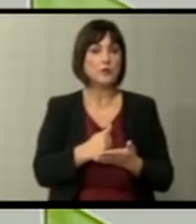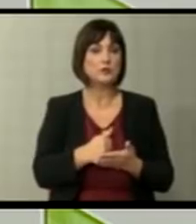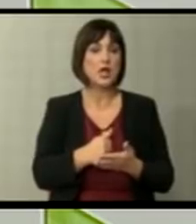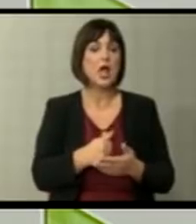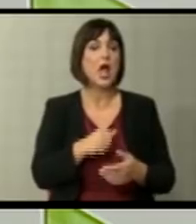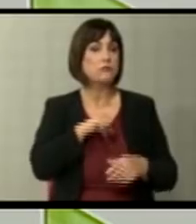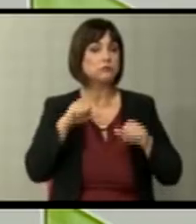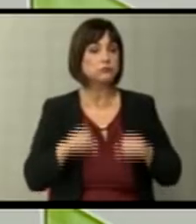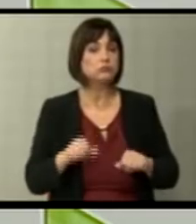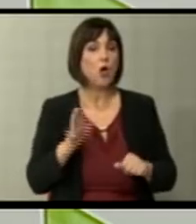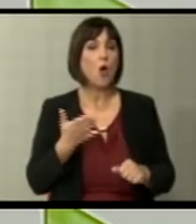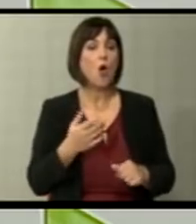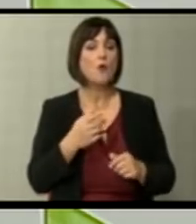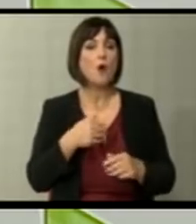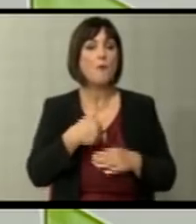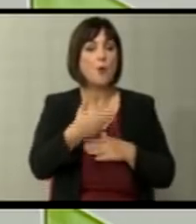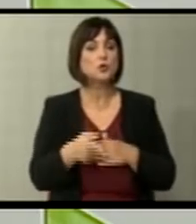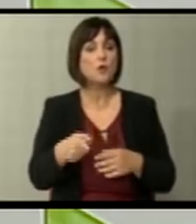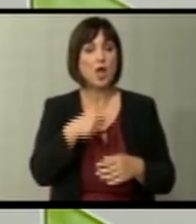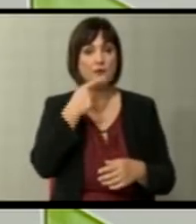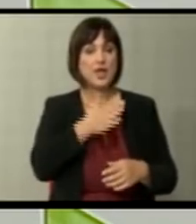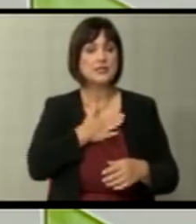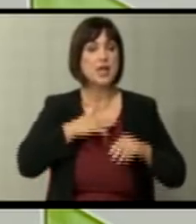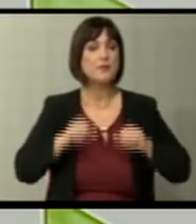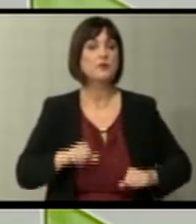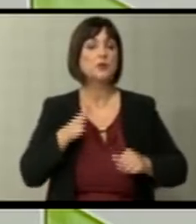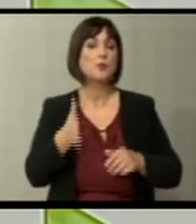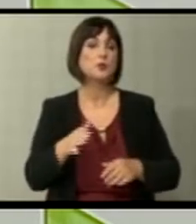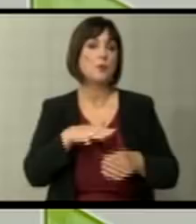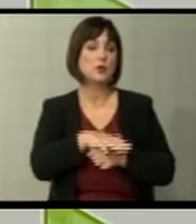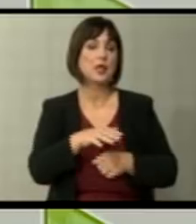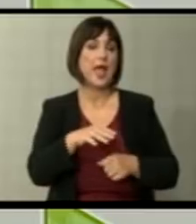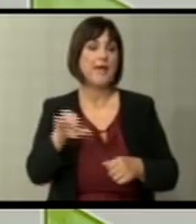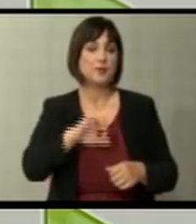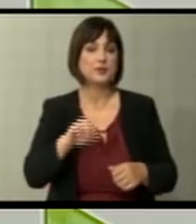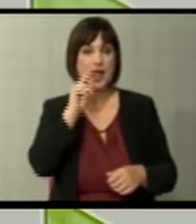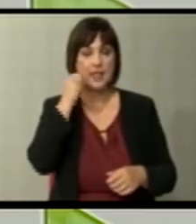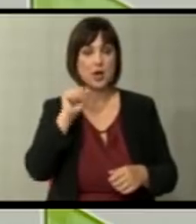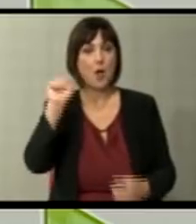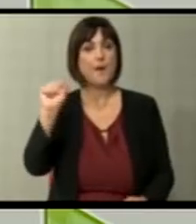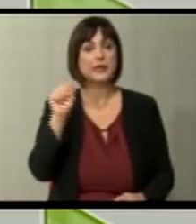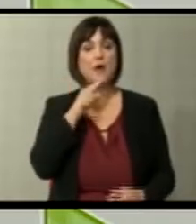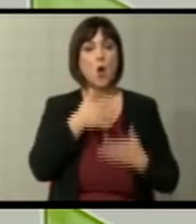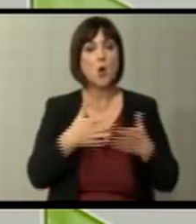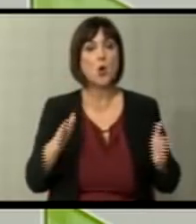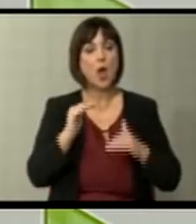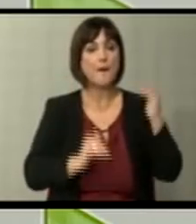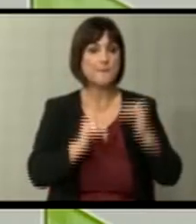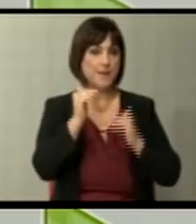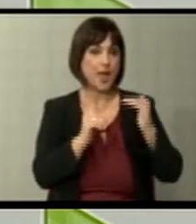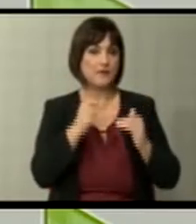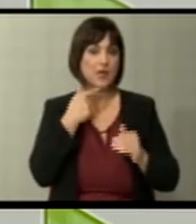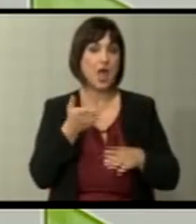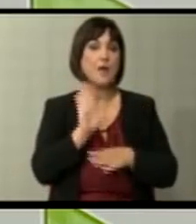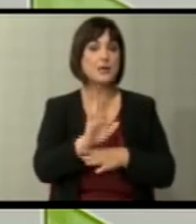«Нимозитет». Меѓутоа, таа група се поставува себе си нас против ЕНП во која што всушност во голема мера во моментота е